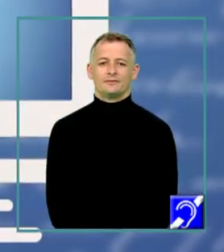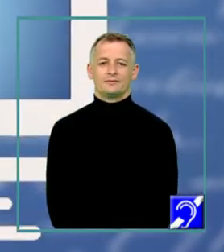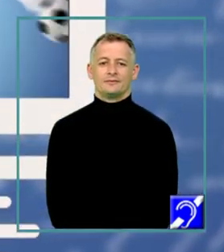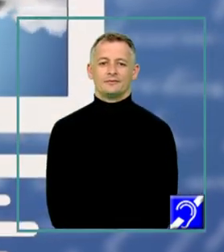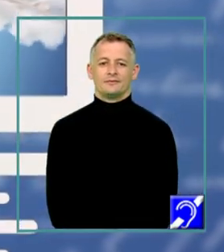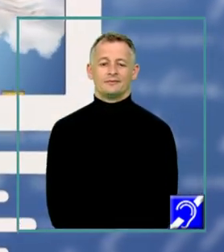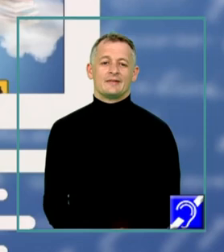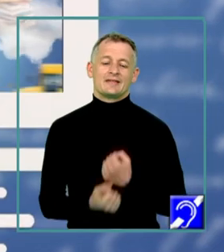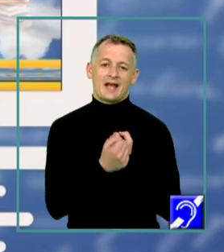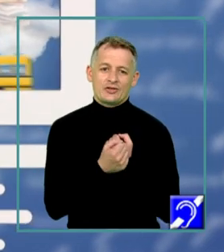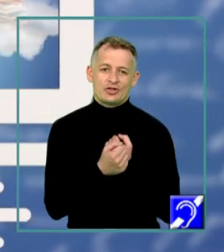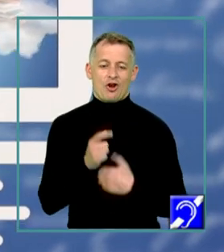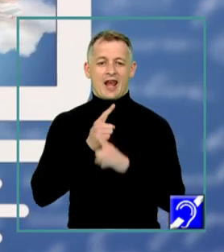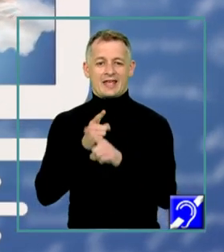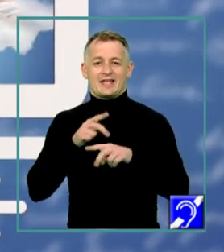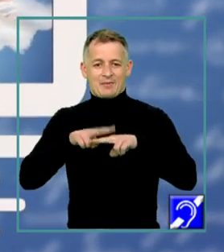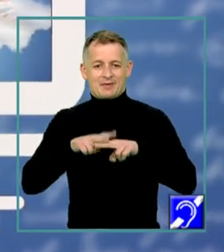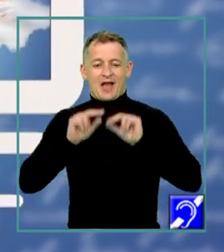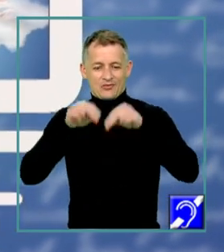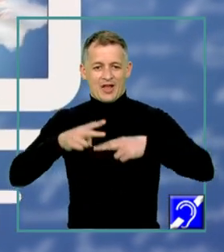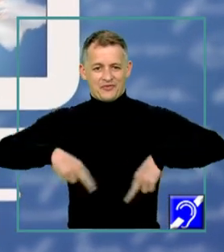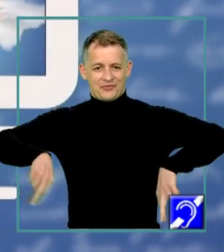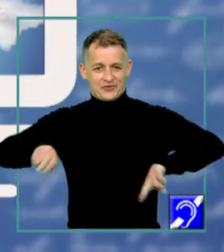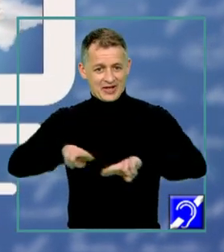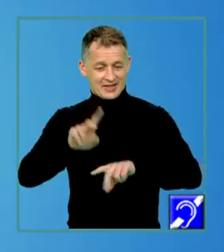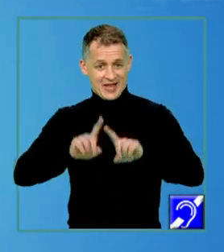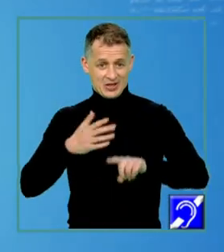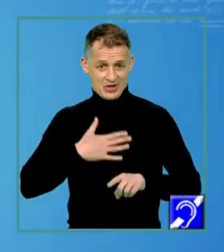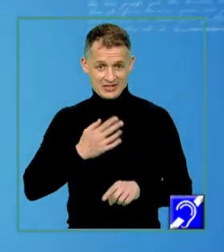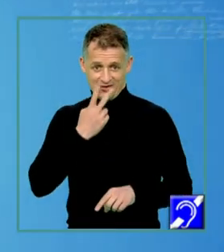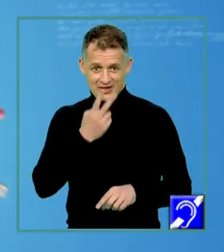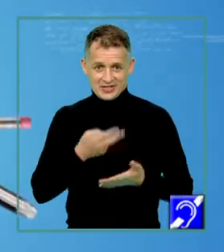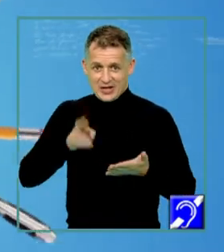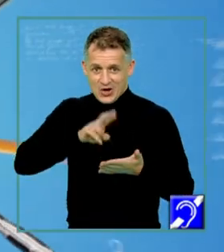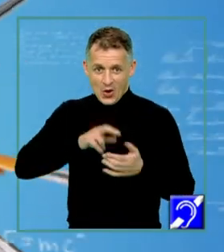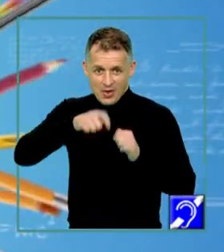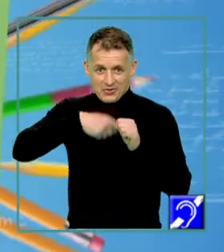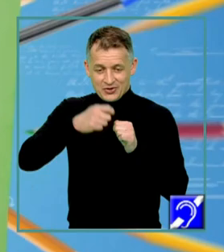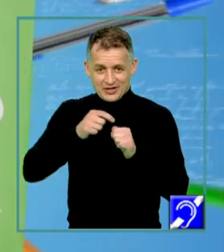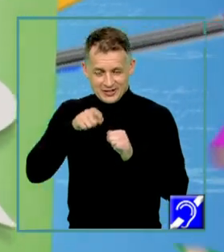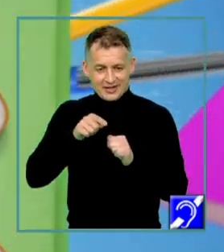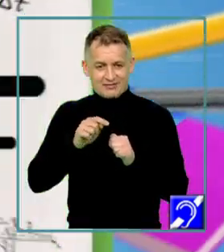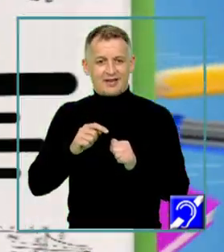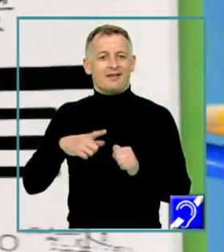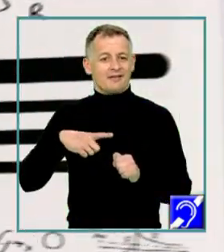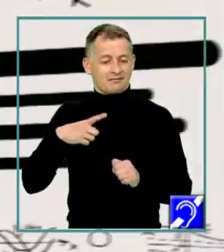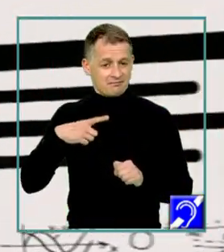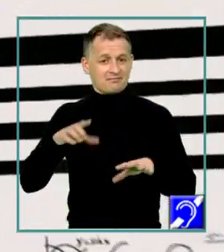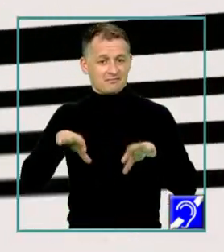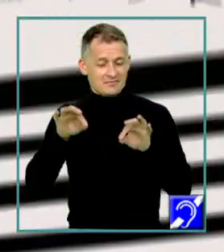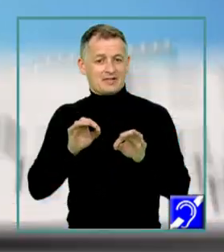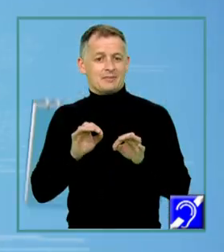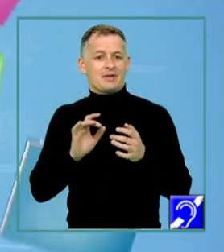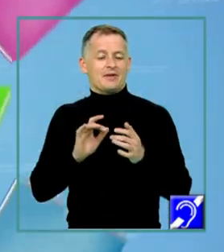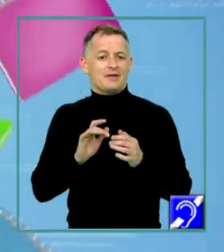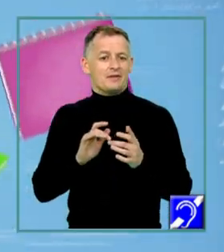Dragilor, lecția de matematică a ajuns la final. Dacă vreți să revedeți emisiunile, acestea sunt disponibile online pe site-urile tvr.ro